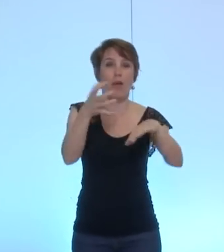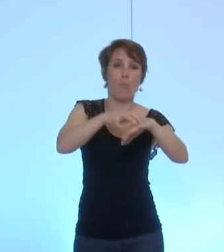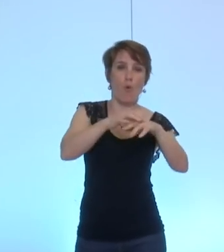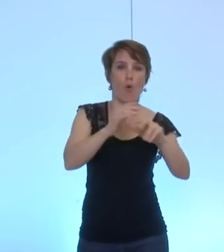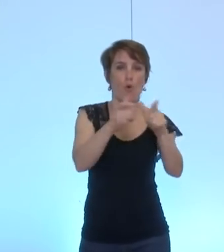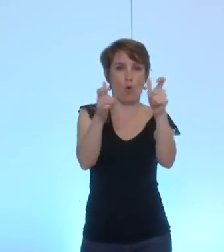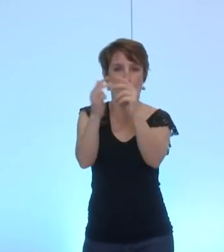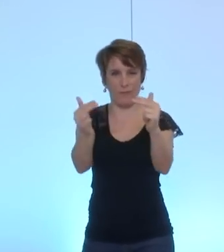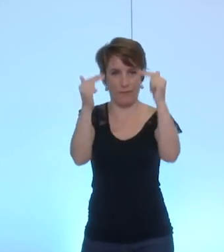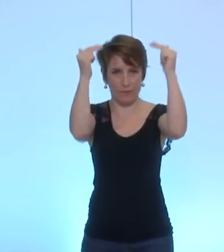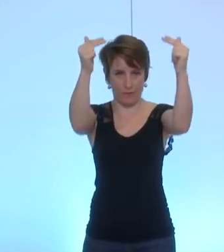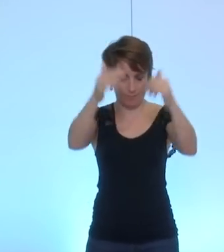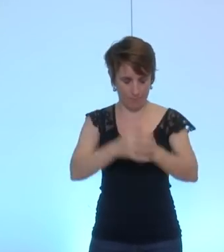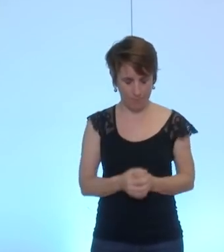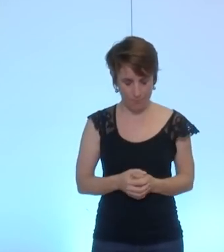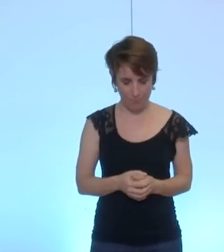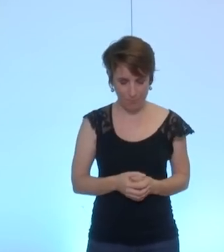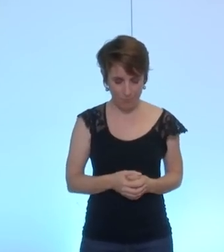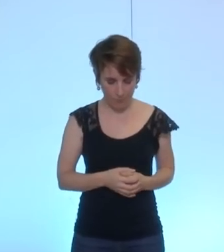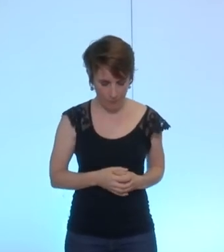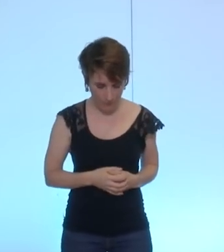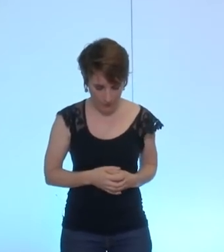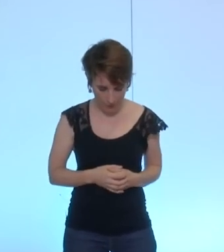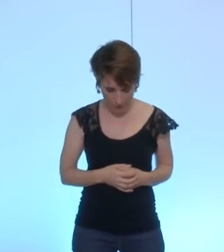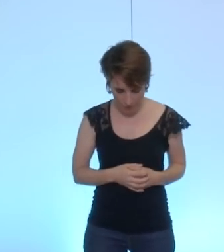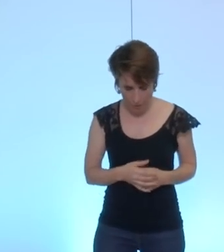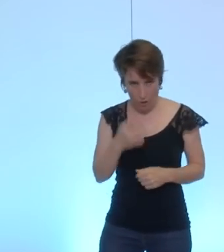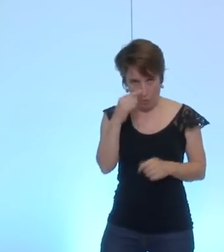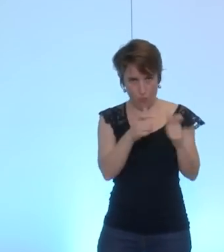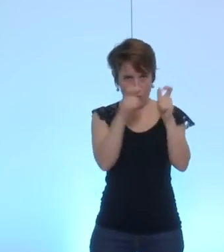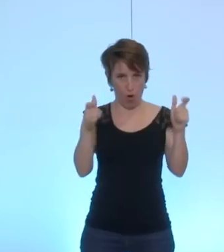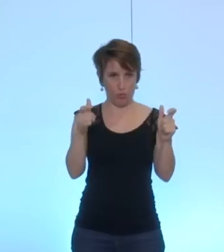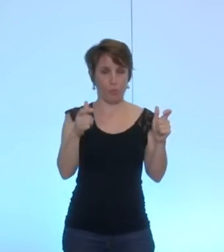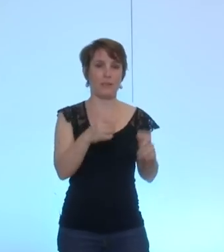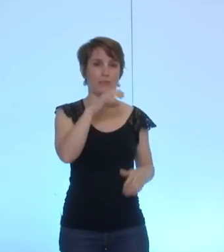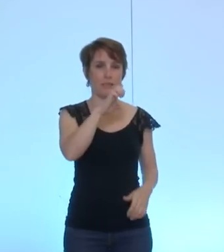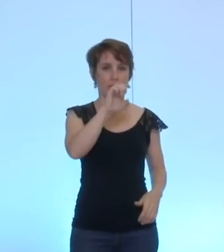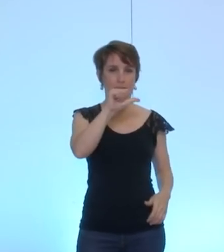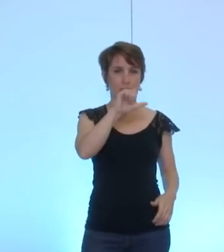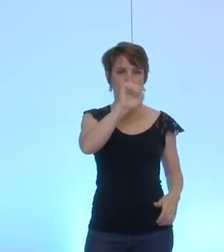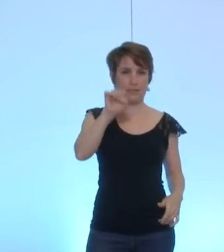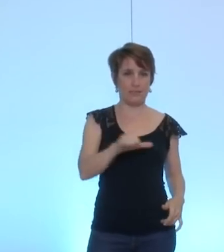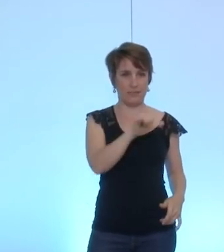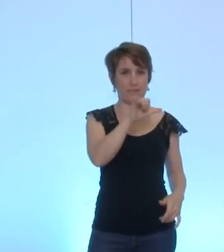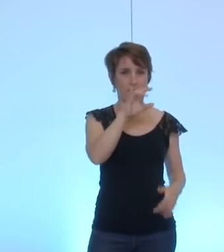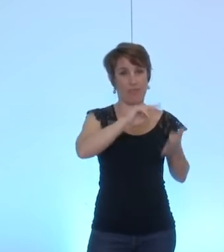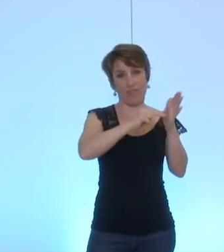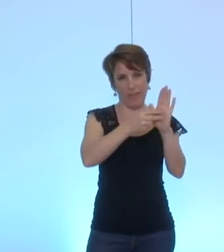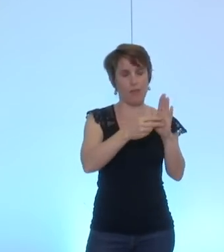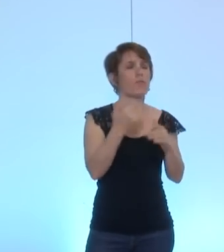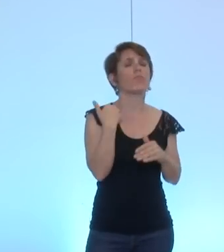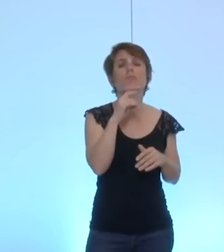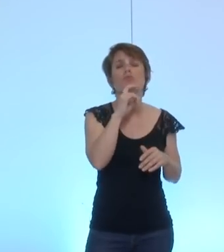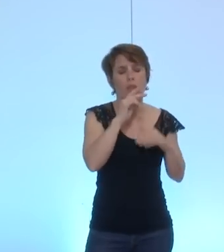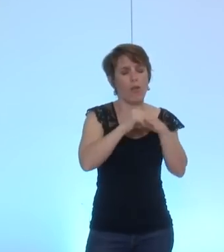Alors, sur les EasyTech, nous sommes partenaires du dispositif EasyTech qui est porté par Minalogique, je le décrirai tout à l'heure,